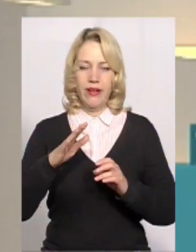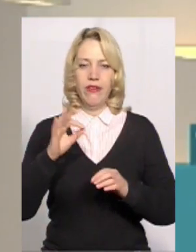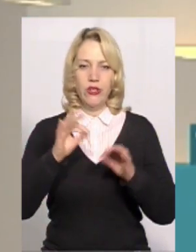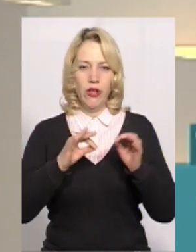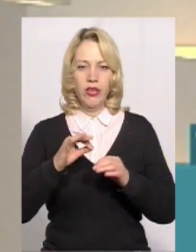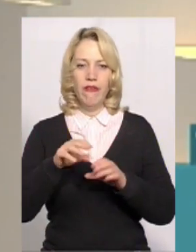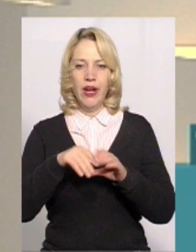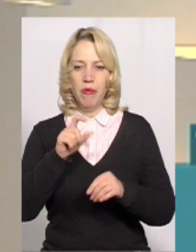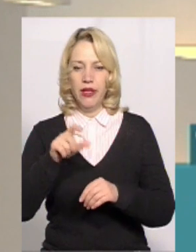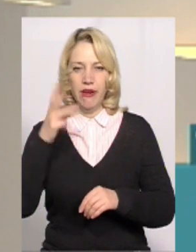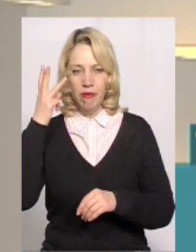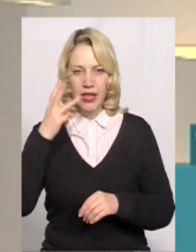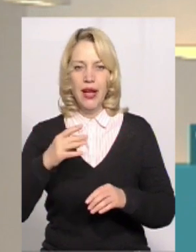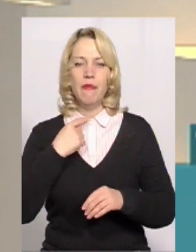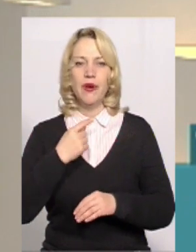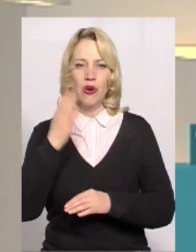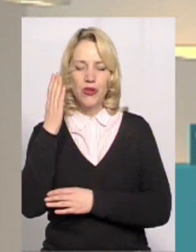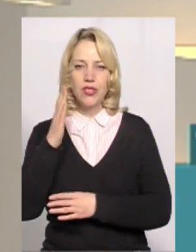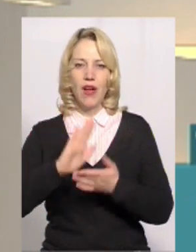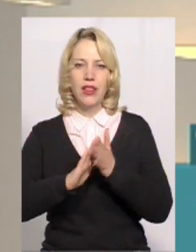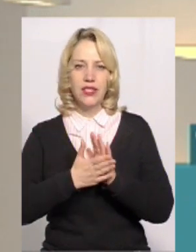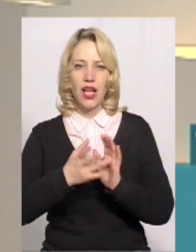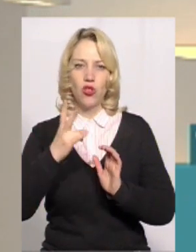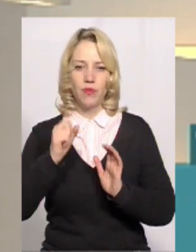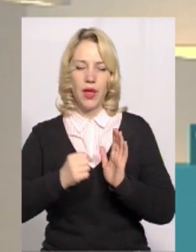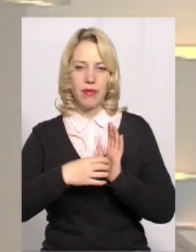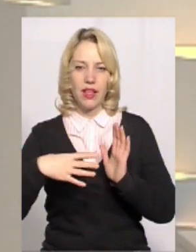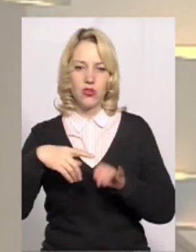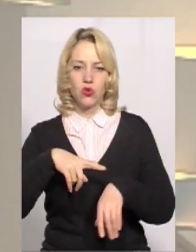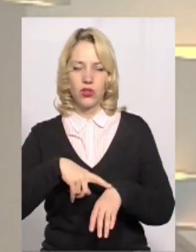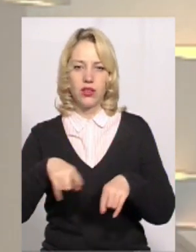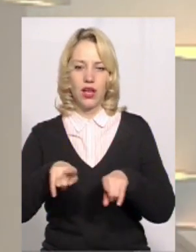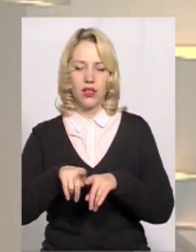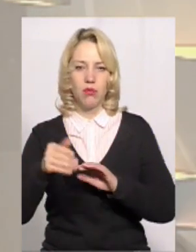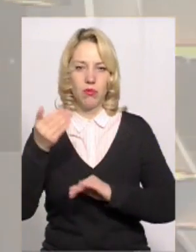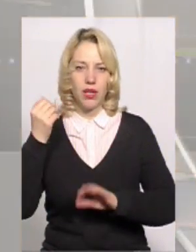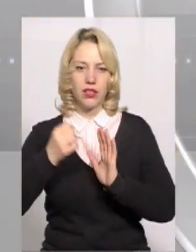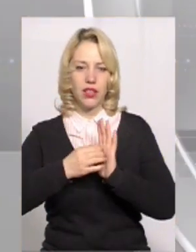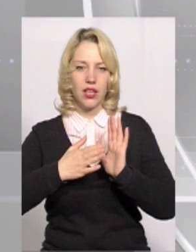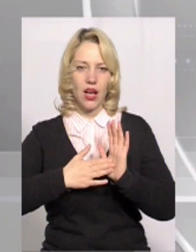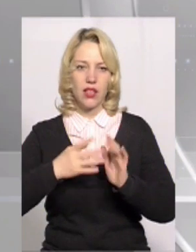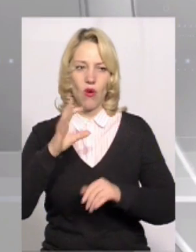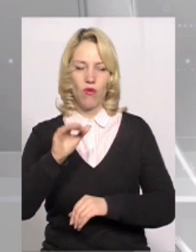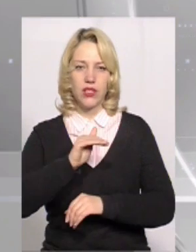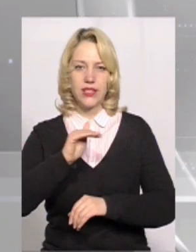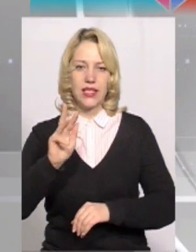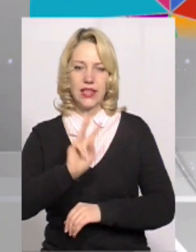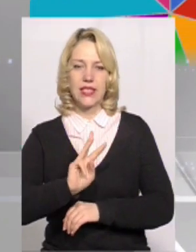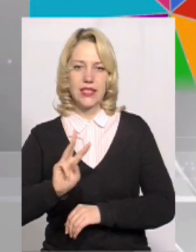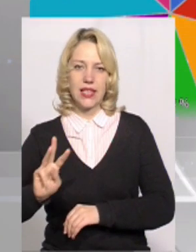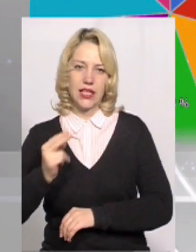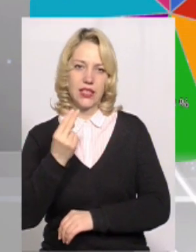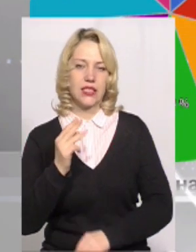виборців Хмельниччини проголосували станом на 15-ту годину. Такі попередні дані наводять на офіційному сайті